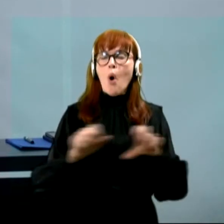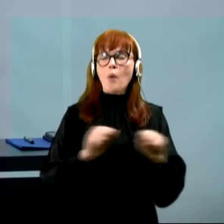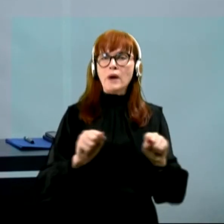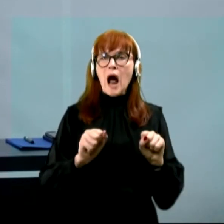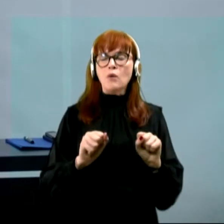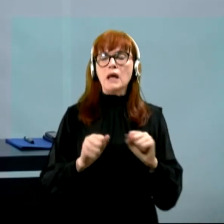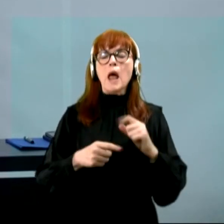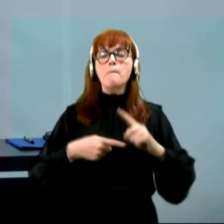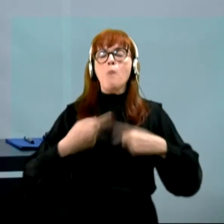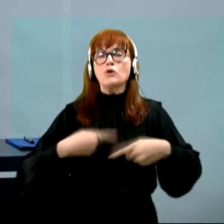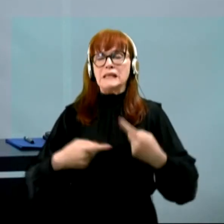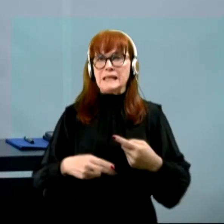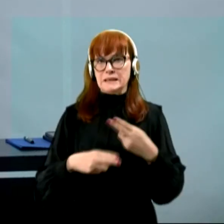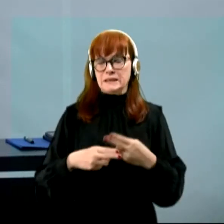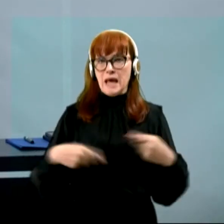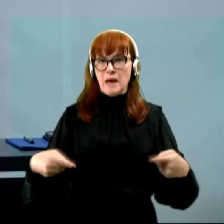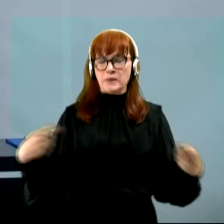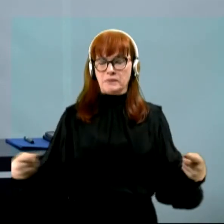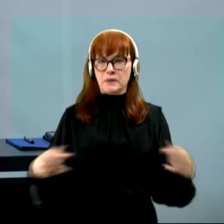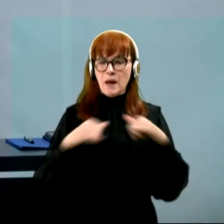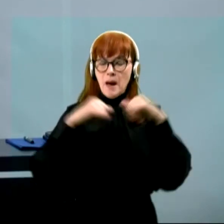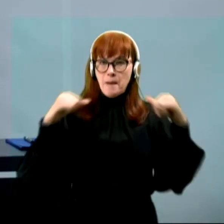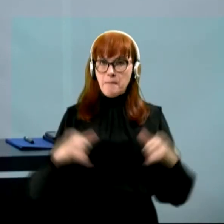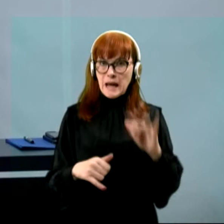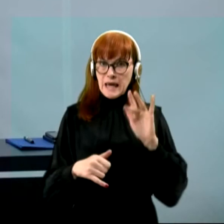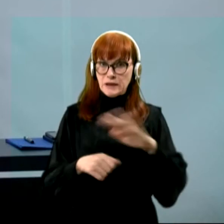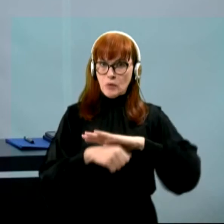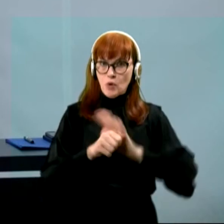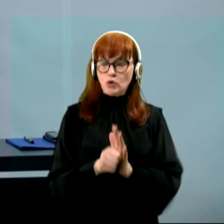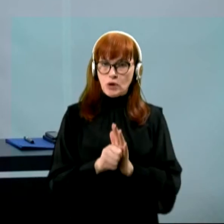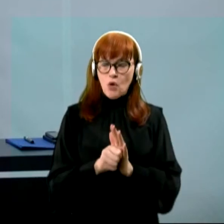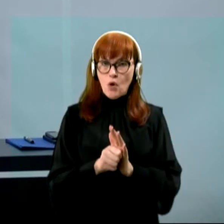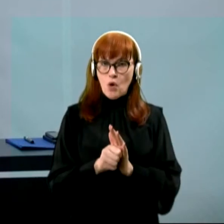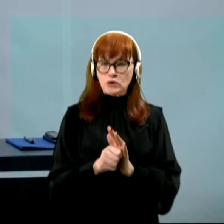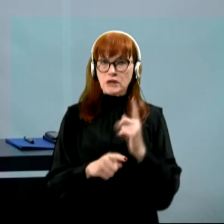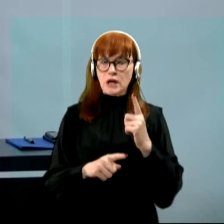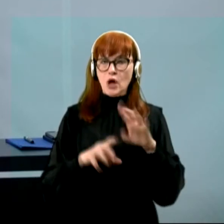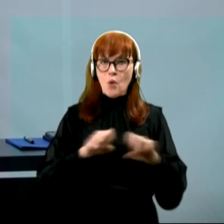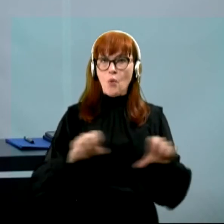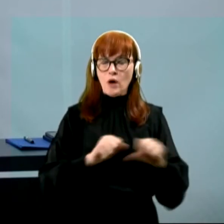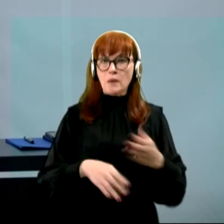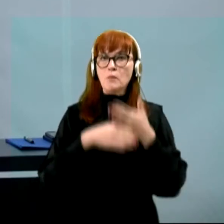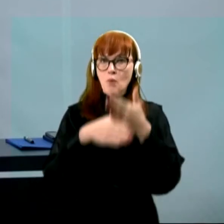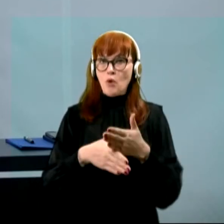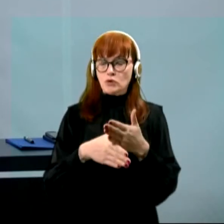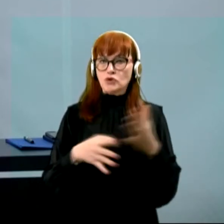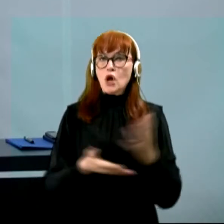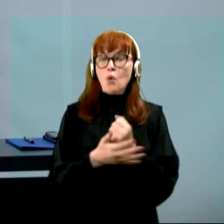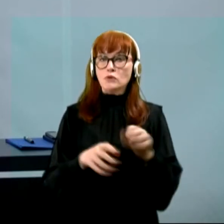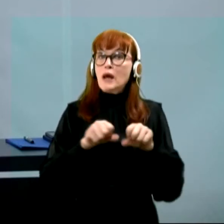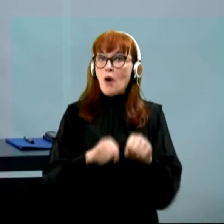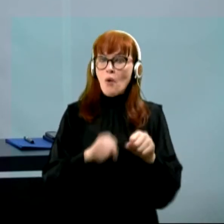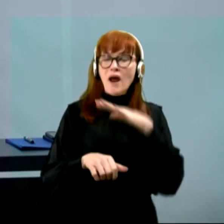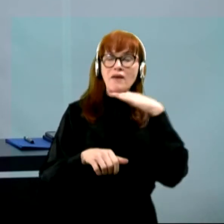epidemije. S paketi protikoronskih ukrepov pomoči smo uspeli ohraniti večino delovnih mest